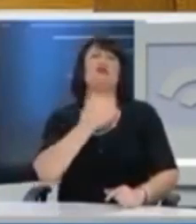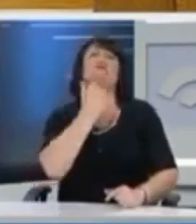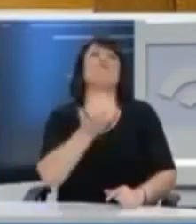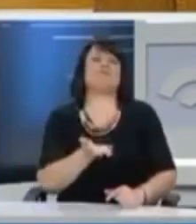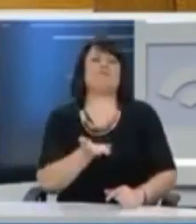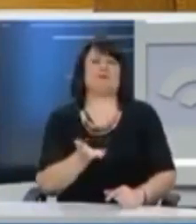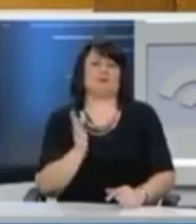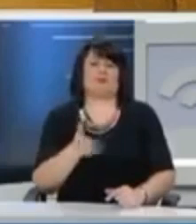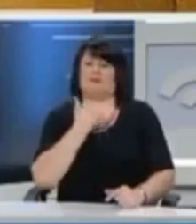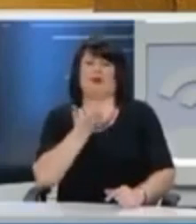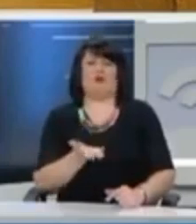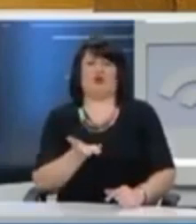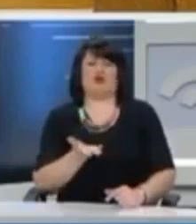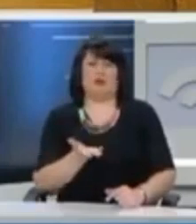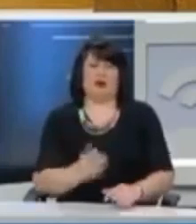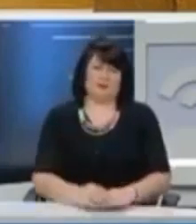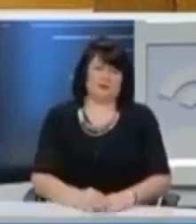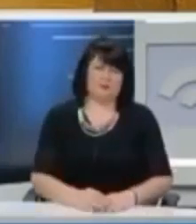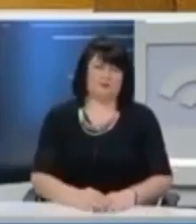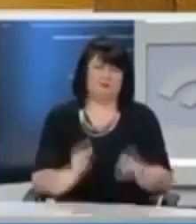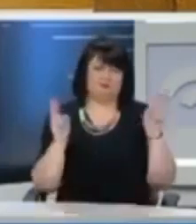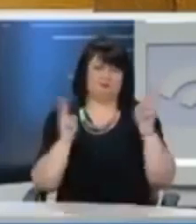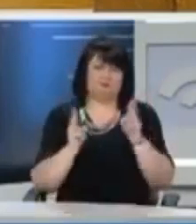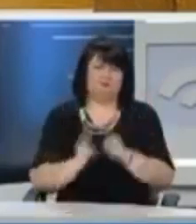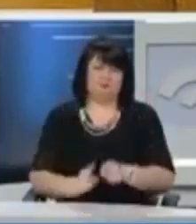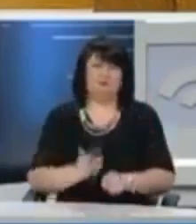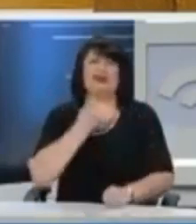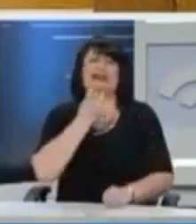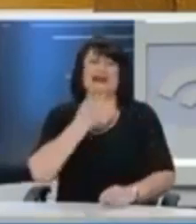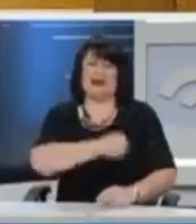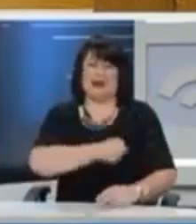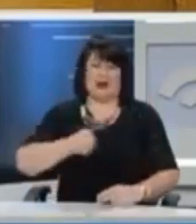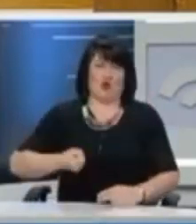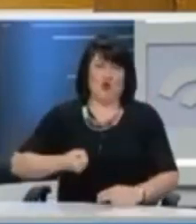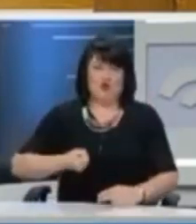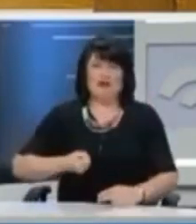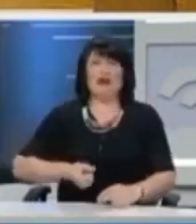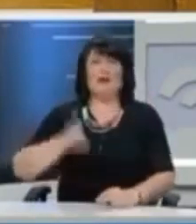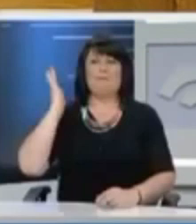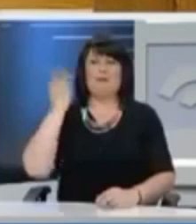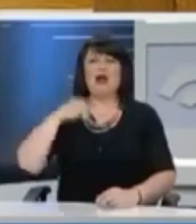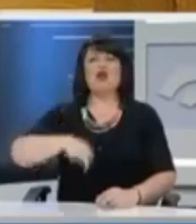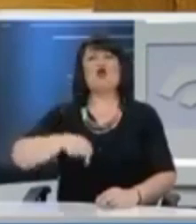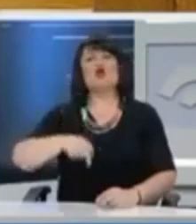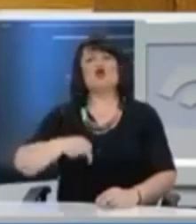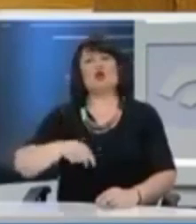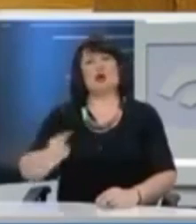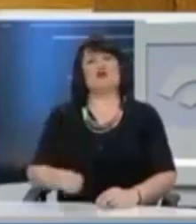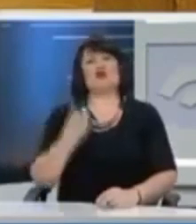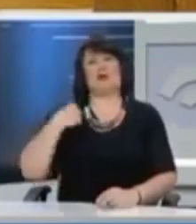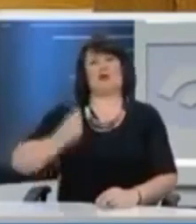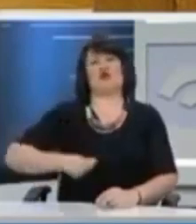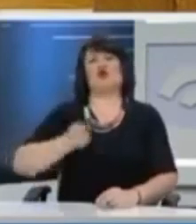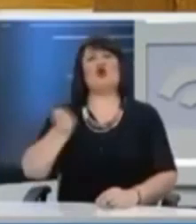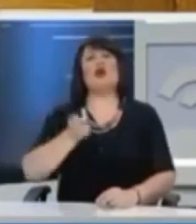ικανά να αποπληρώσουν το χρέος, μετά τη συρρήκνωσή τους λόγω της σκληρής λιτότητας, τόσο του παλαιού όσο και του καινούργιου δημόσιου χρέους,